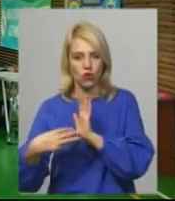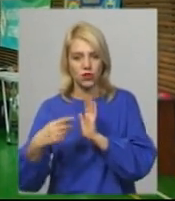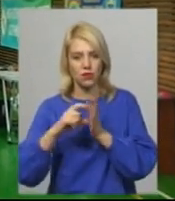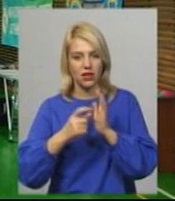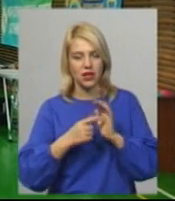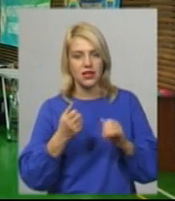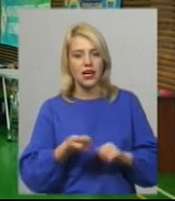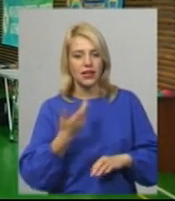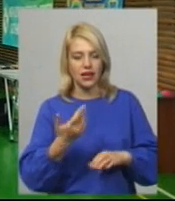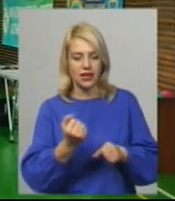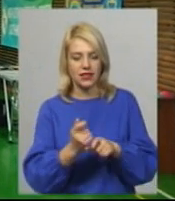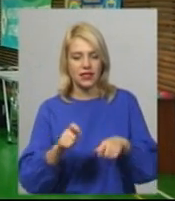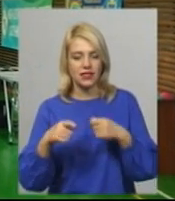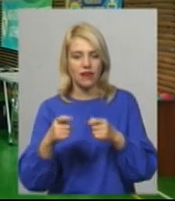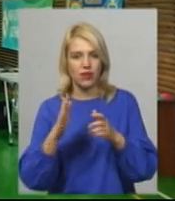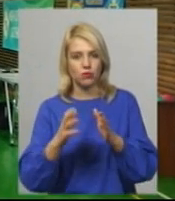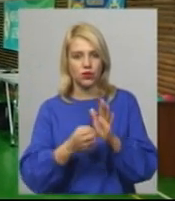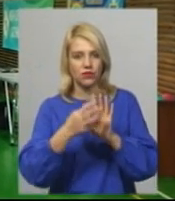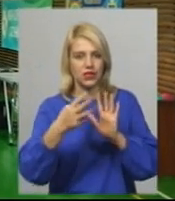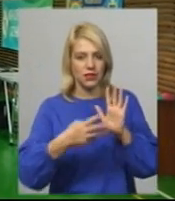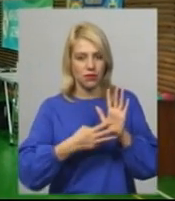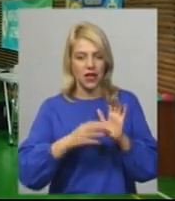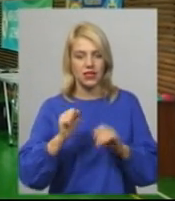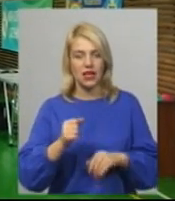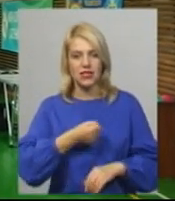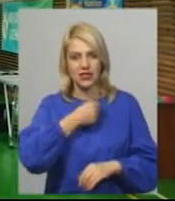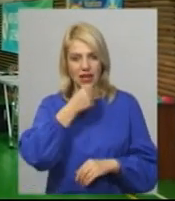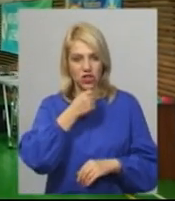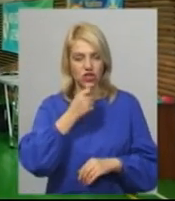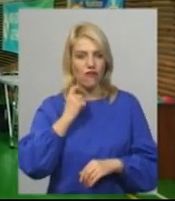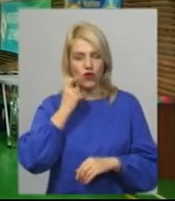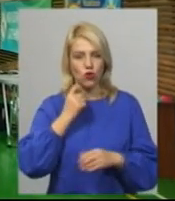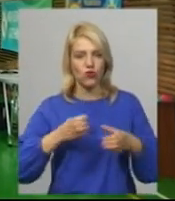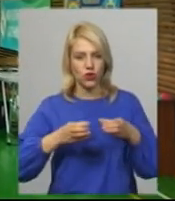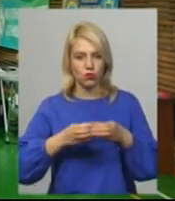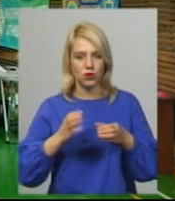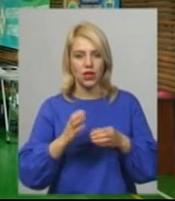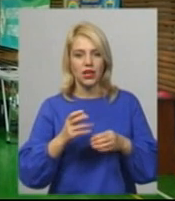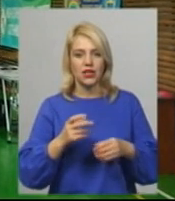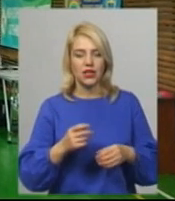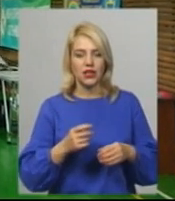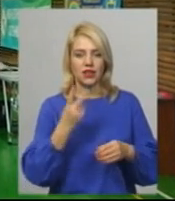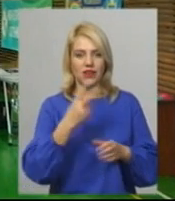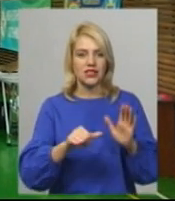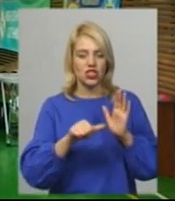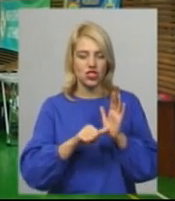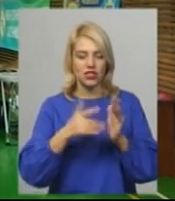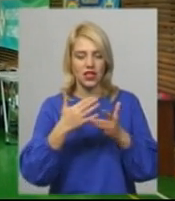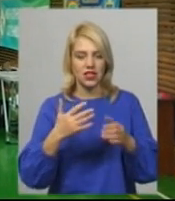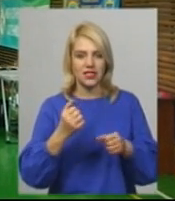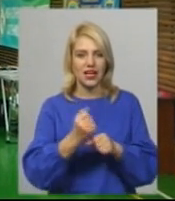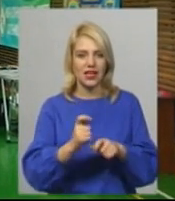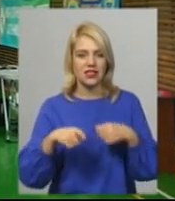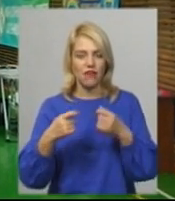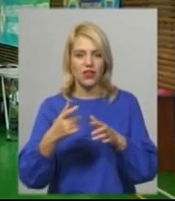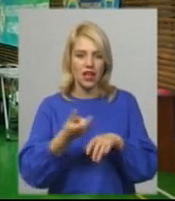Кількість їх збільшується до 18 рухових активностей. А старший віковий дивізіон – 26 різних естафет. І набагато